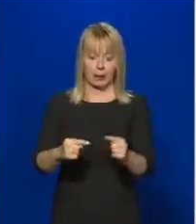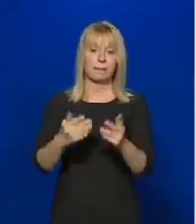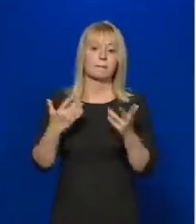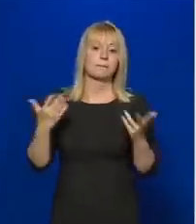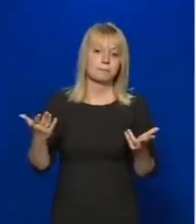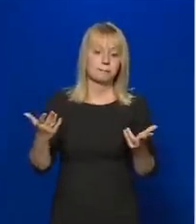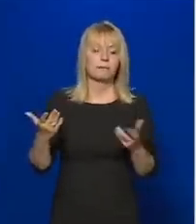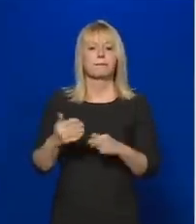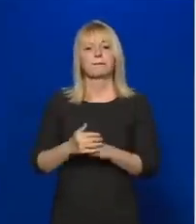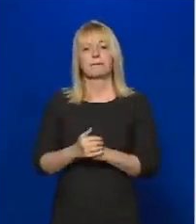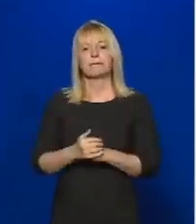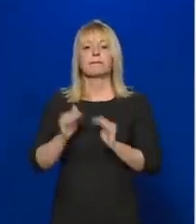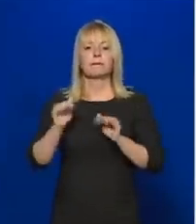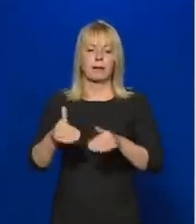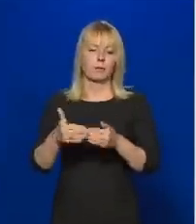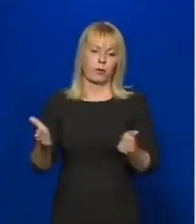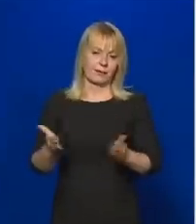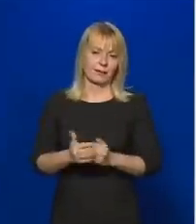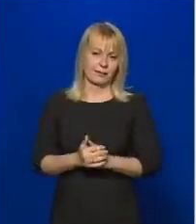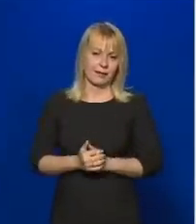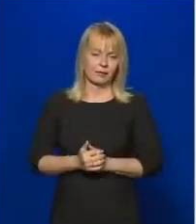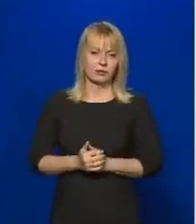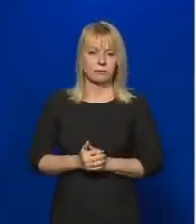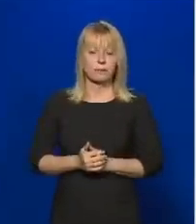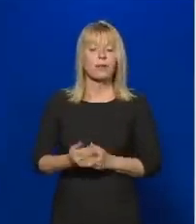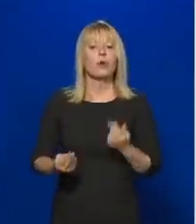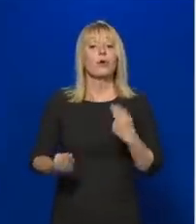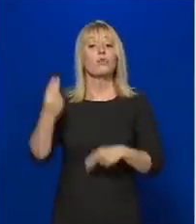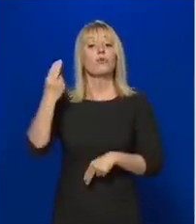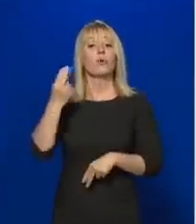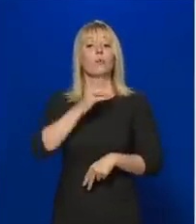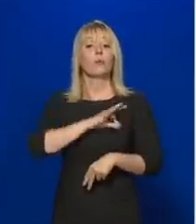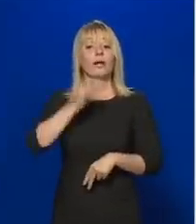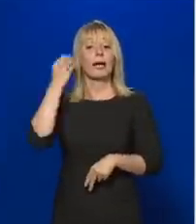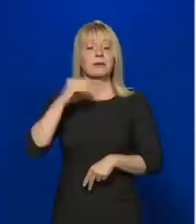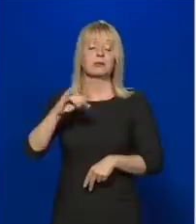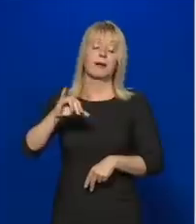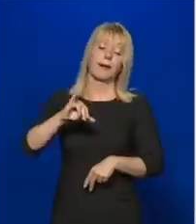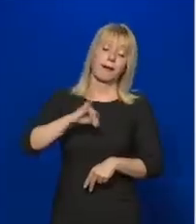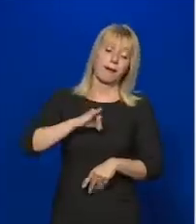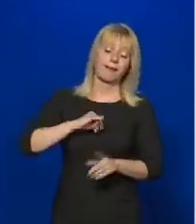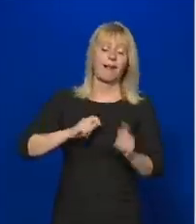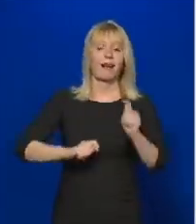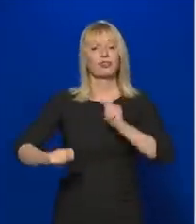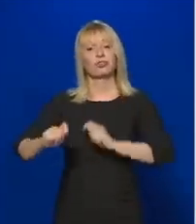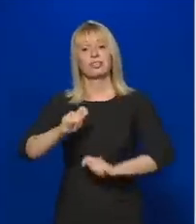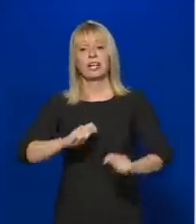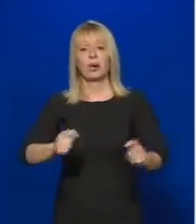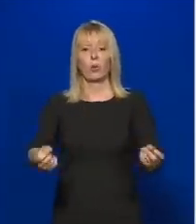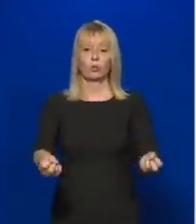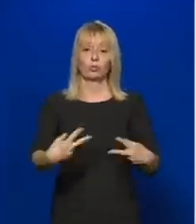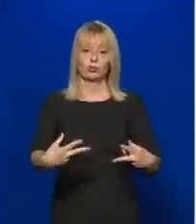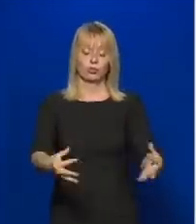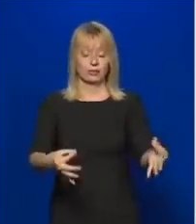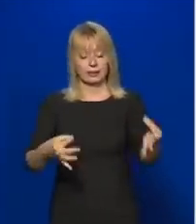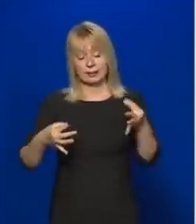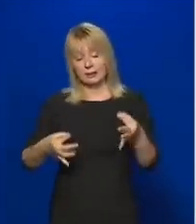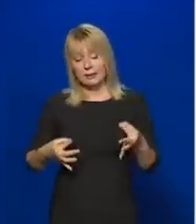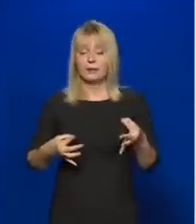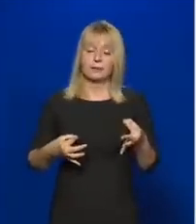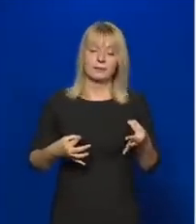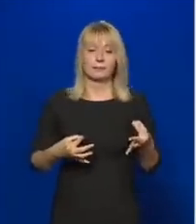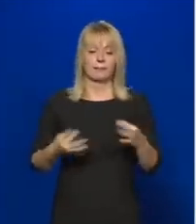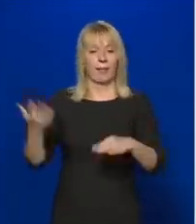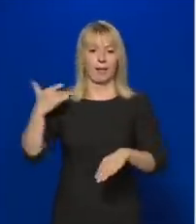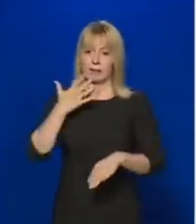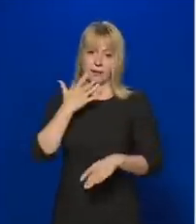A főpolgármester, mondom érdekes stílusban, ami eddig a mi levélváltásainkban és érkezésünk során nem volt szokásos,